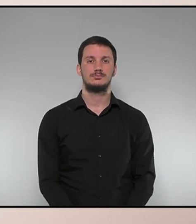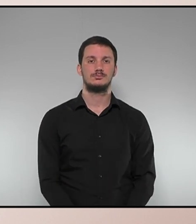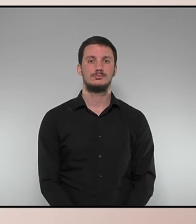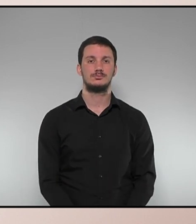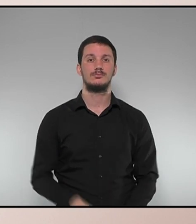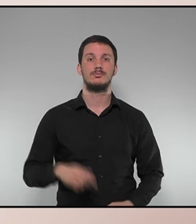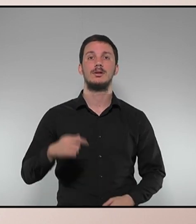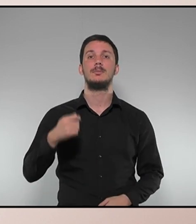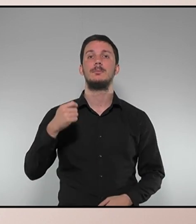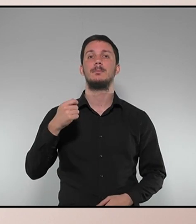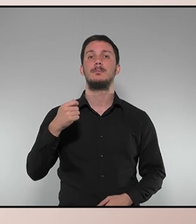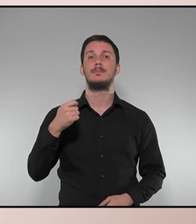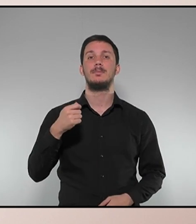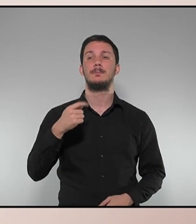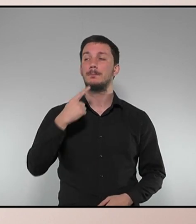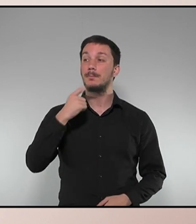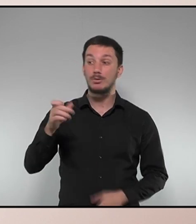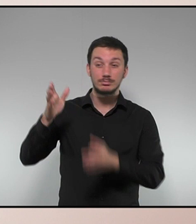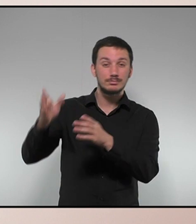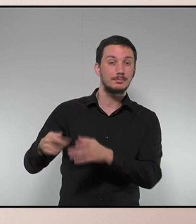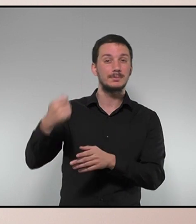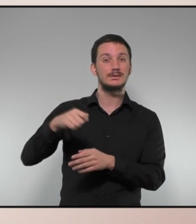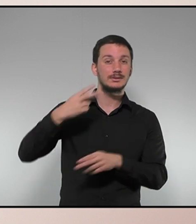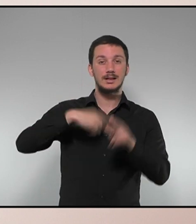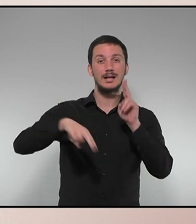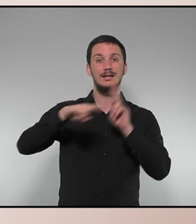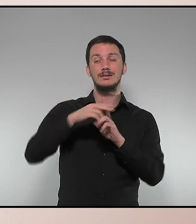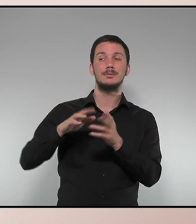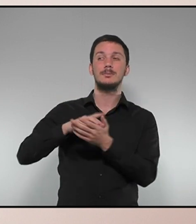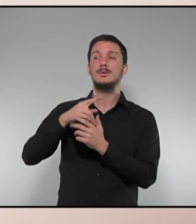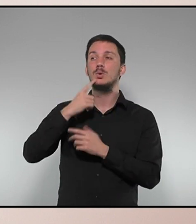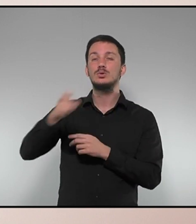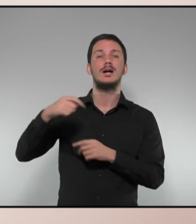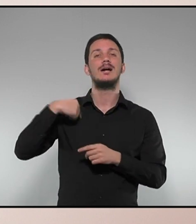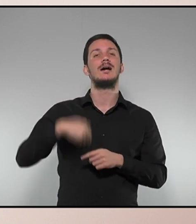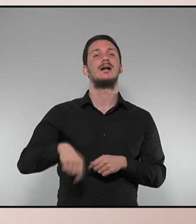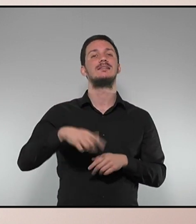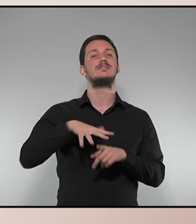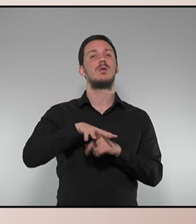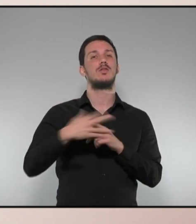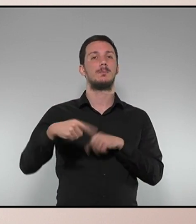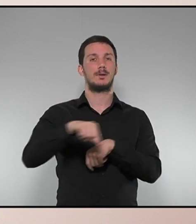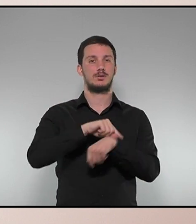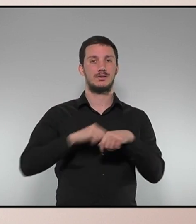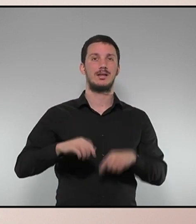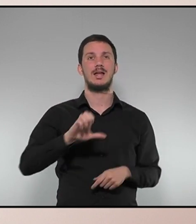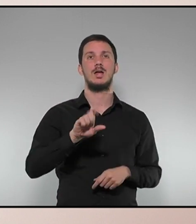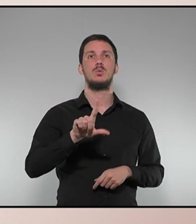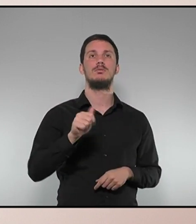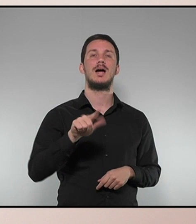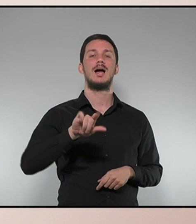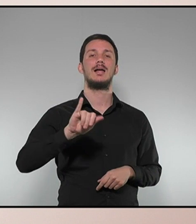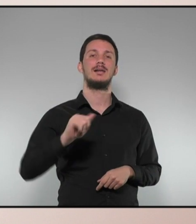Pregunta al president de la Generalitat a respondre oralment en el ple sobre la situació política formula la pregunta a la diputada Eulàlia Reguani-Cura del grup